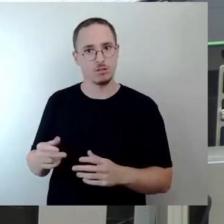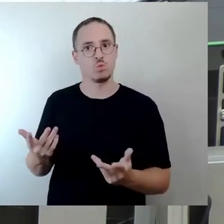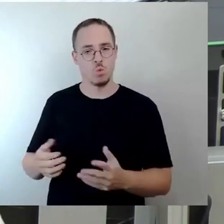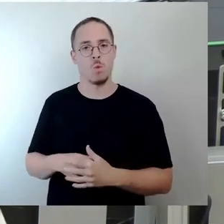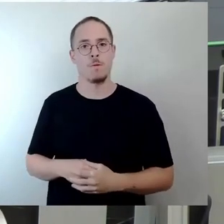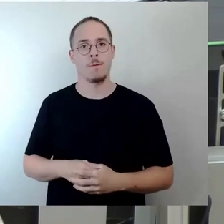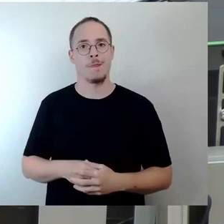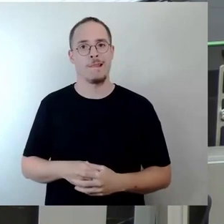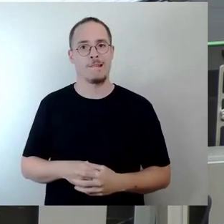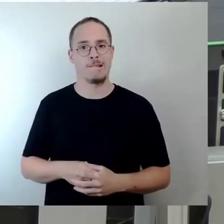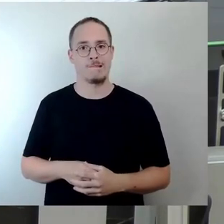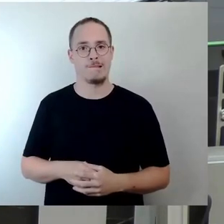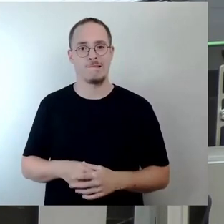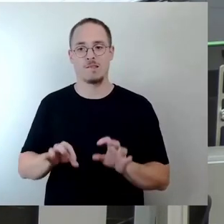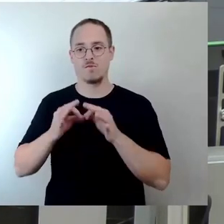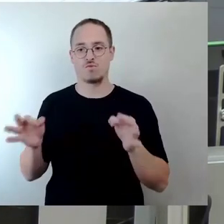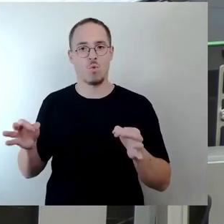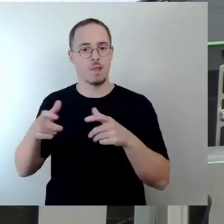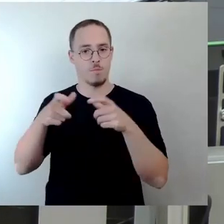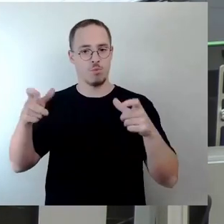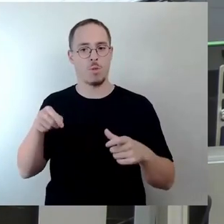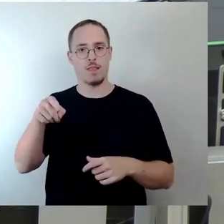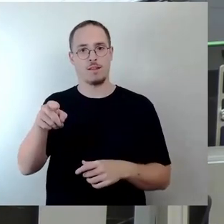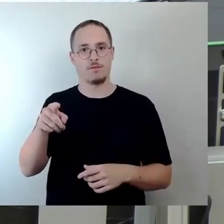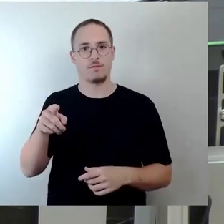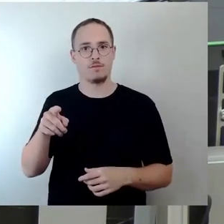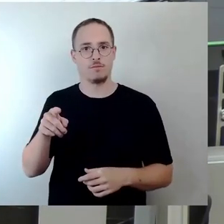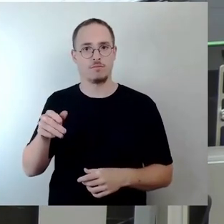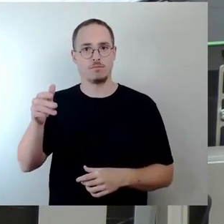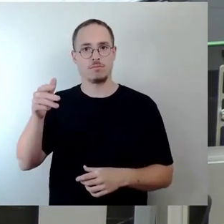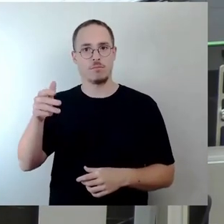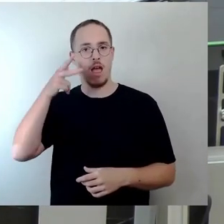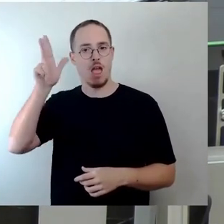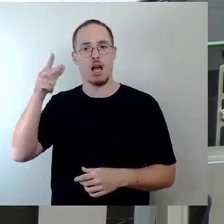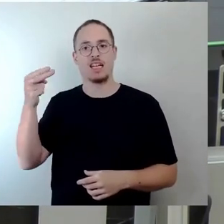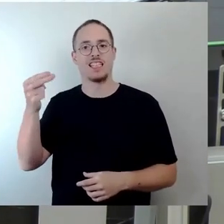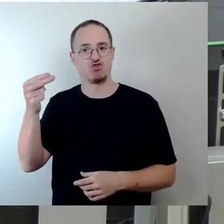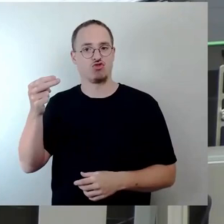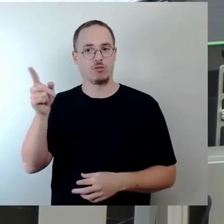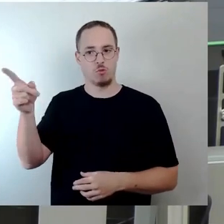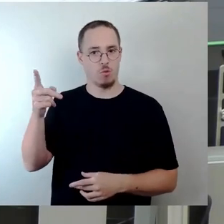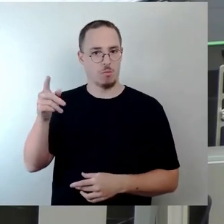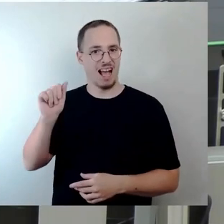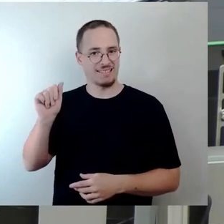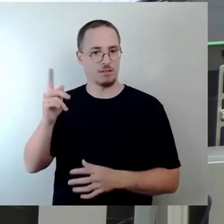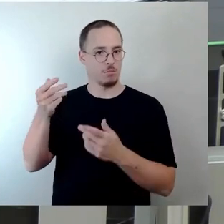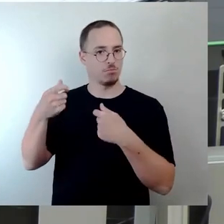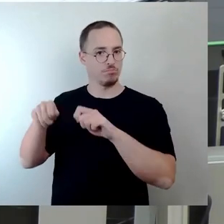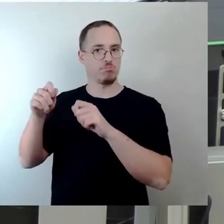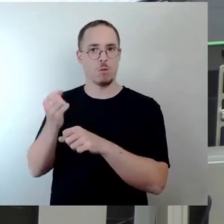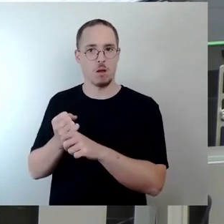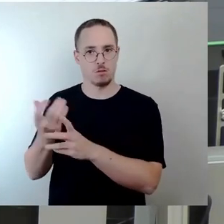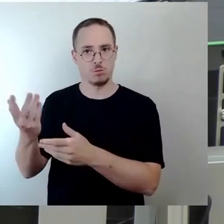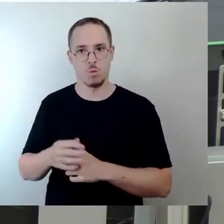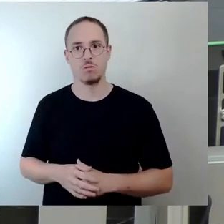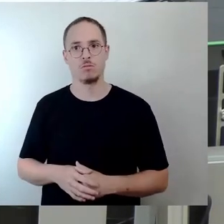der Funktionsgebäude vom Architekten Heinz, die sehr bepreist wurden bis heute, stellt das Ganze ja ein tolles Ensemble